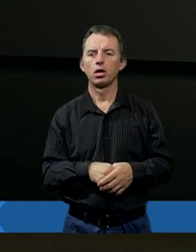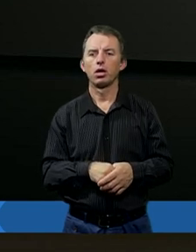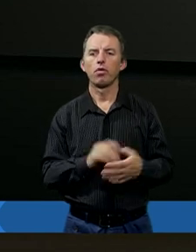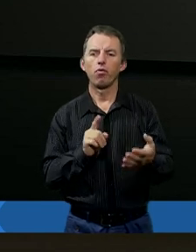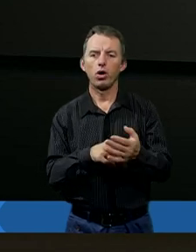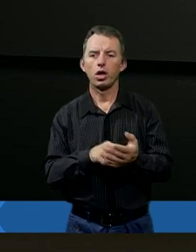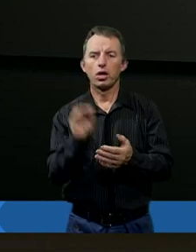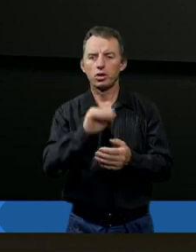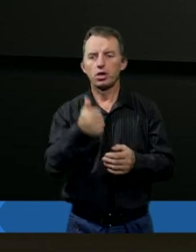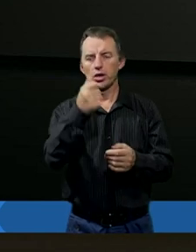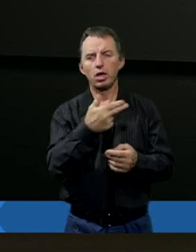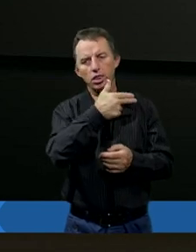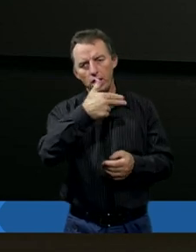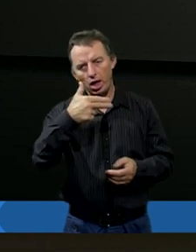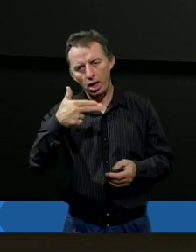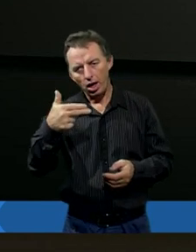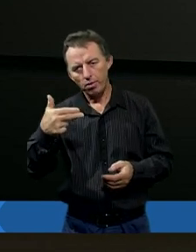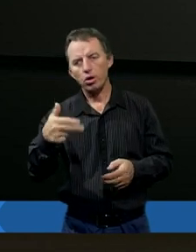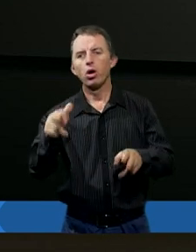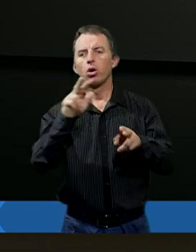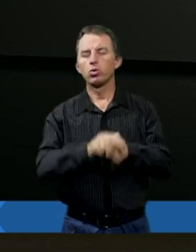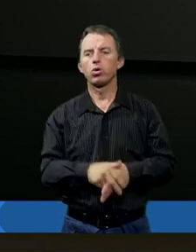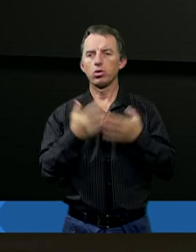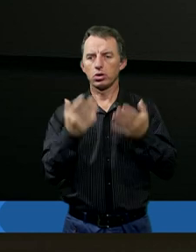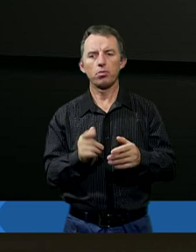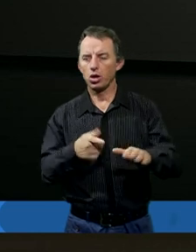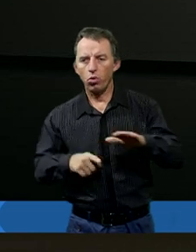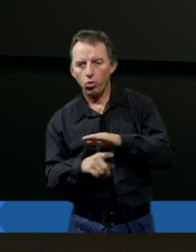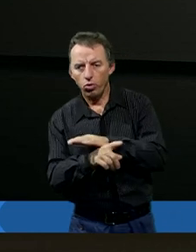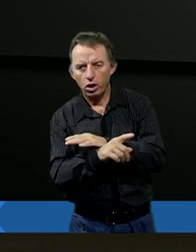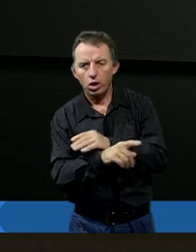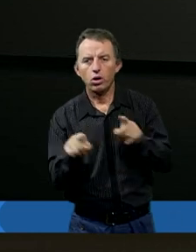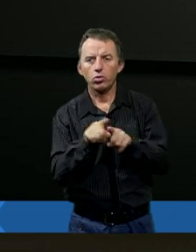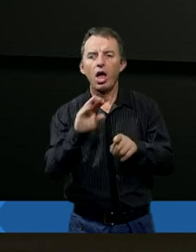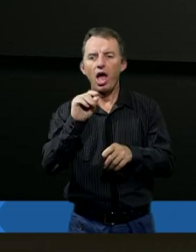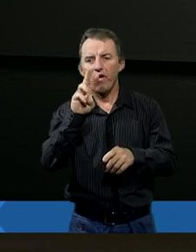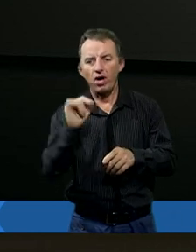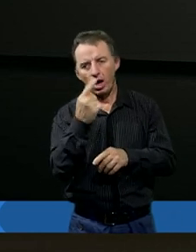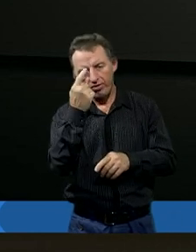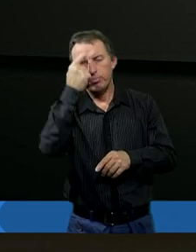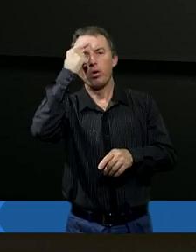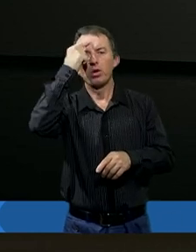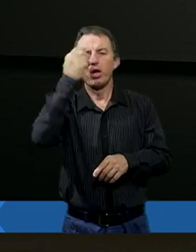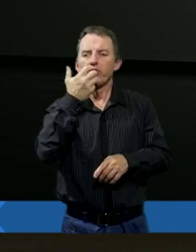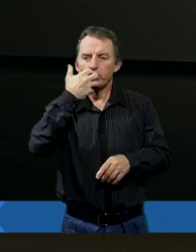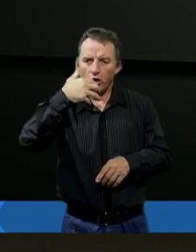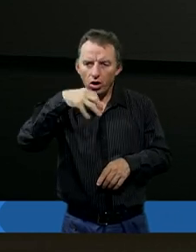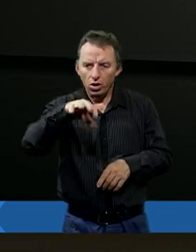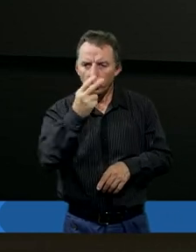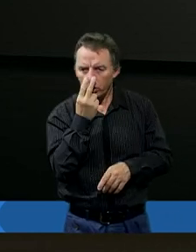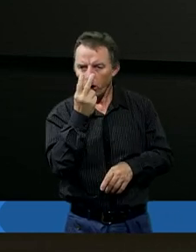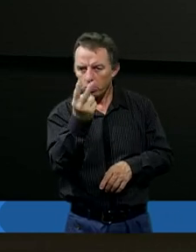Właśnie, bo jeszcze jeden temat, który by mi przemknął, o którym ty, Ewa, wspomniałaś wcześniej.